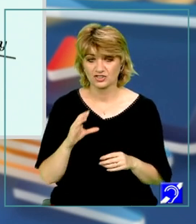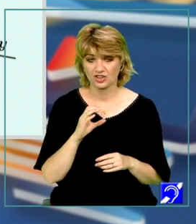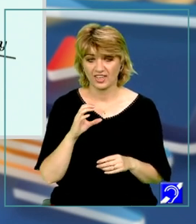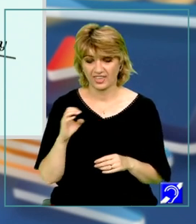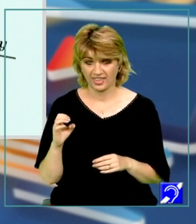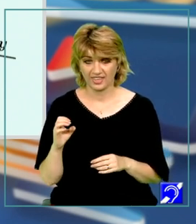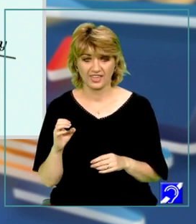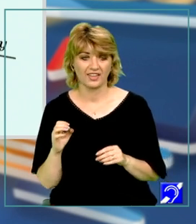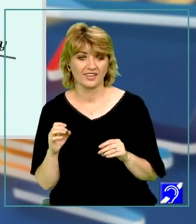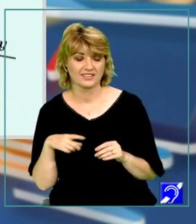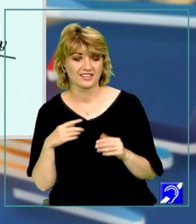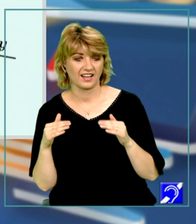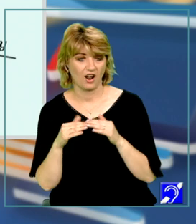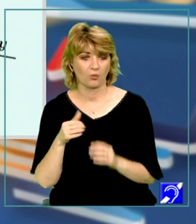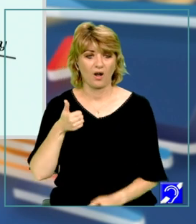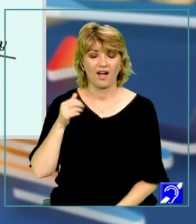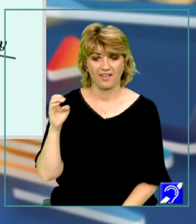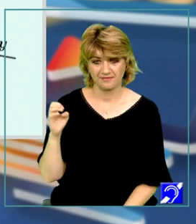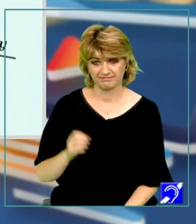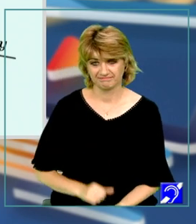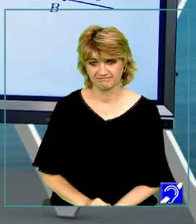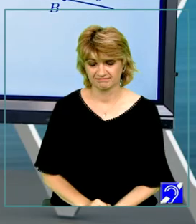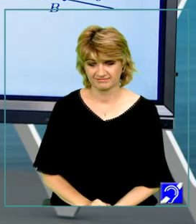este congruent cu A, E.